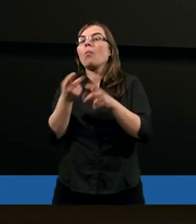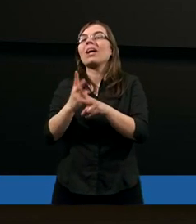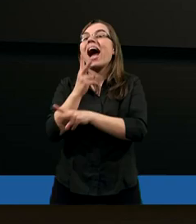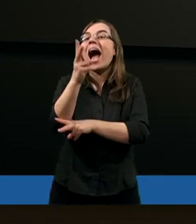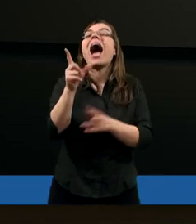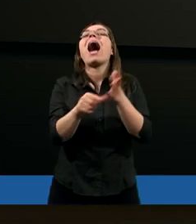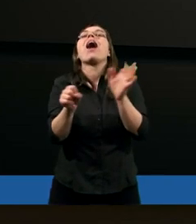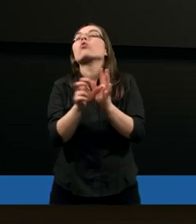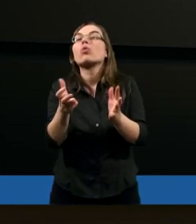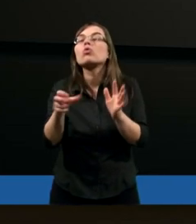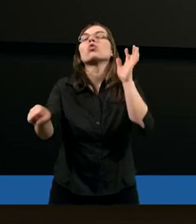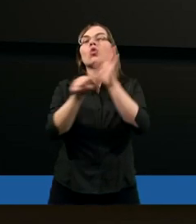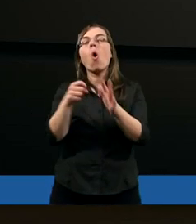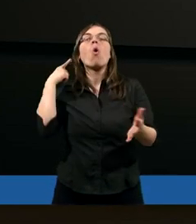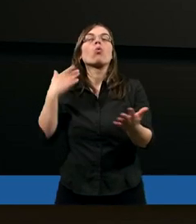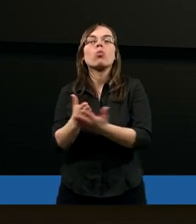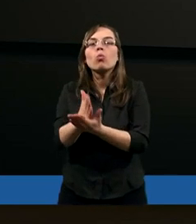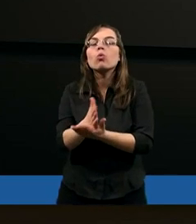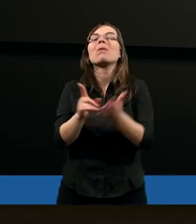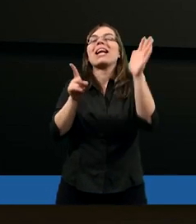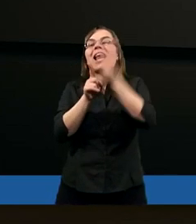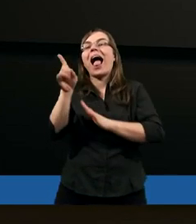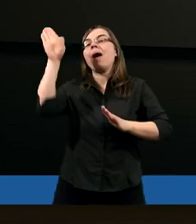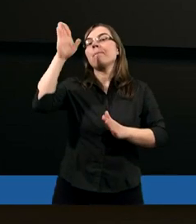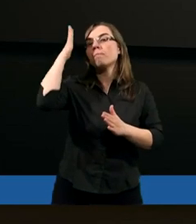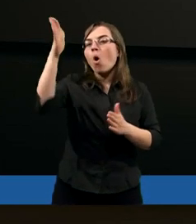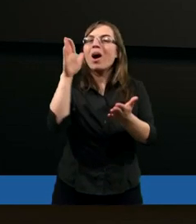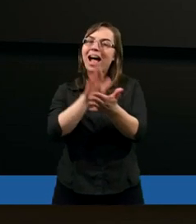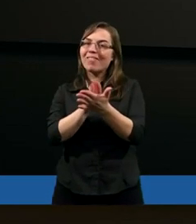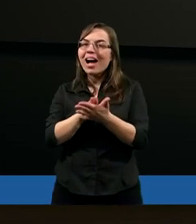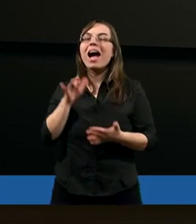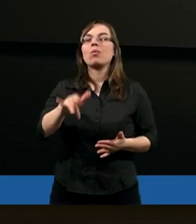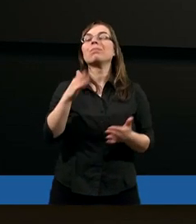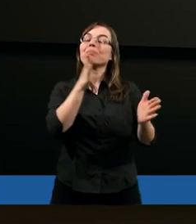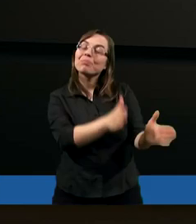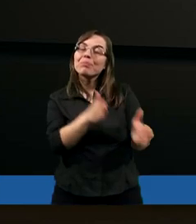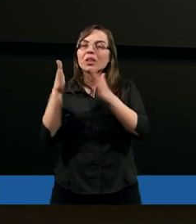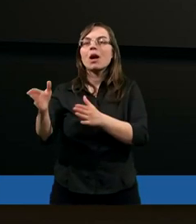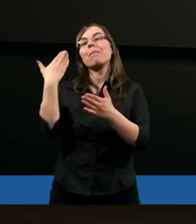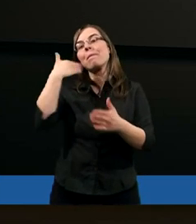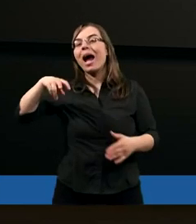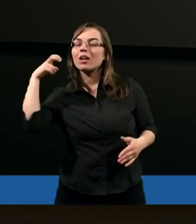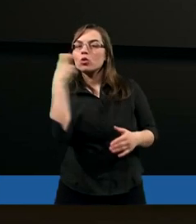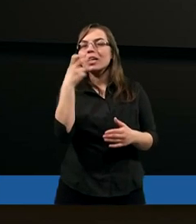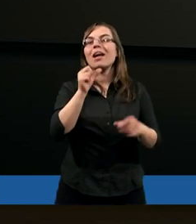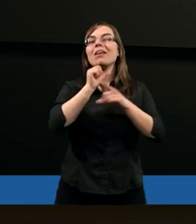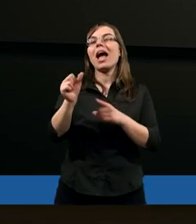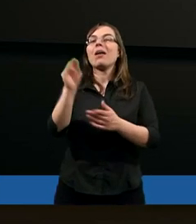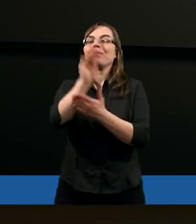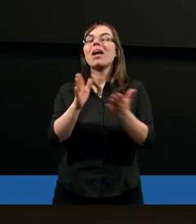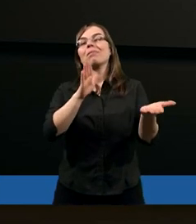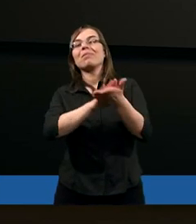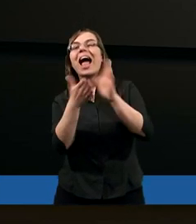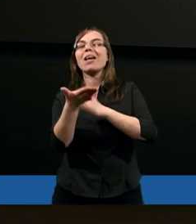ale do służby. I w tym kolejnych słowach też Piotr bardzo ciekawie reguluje